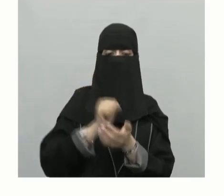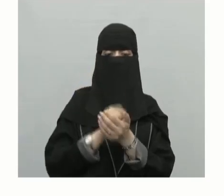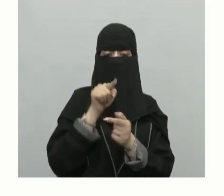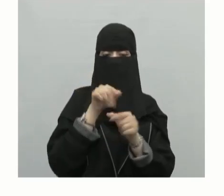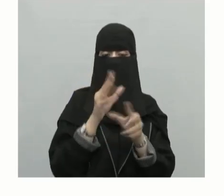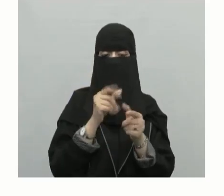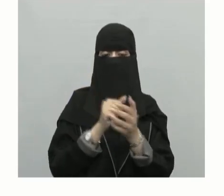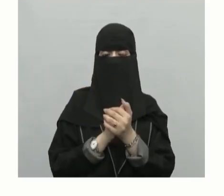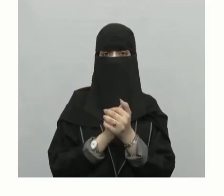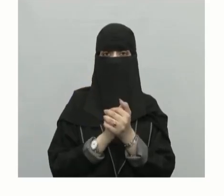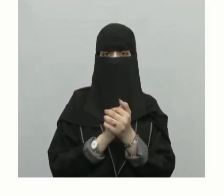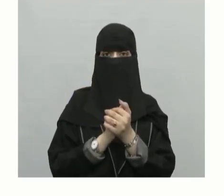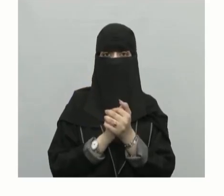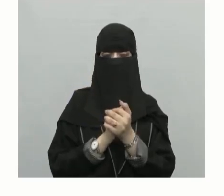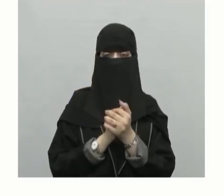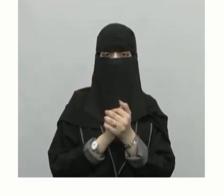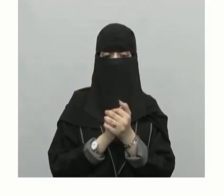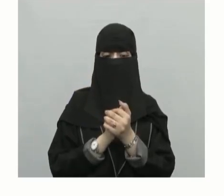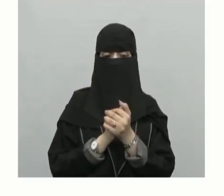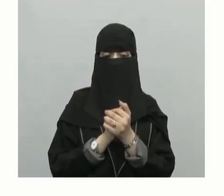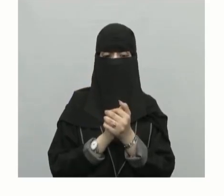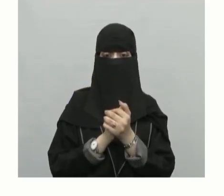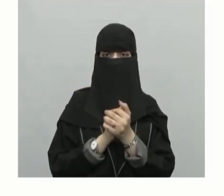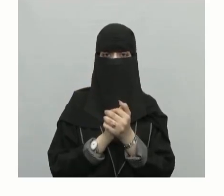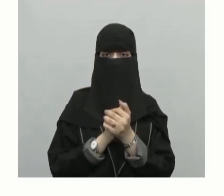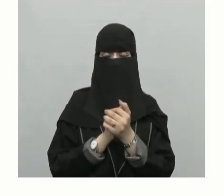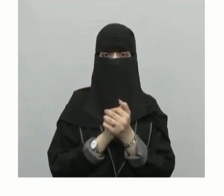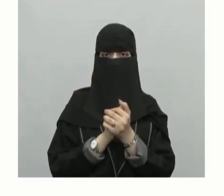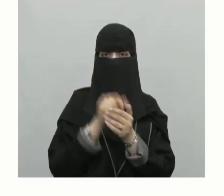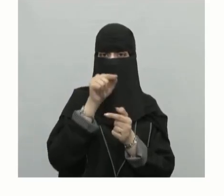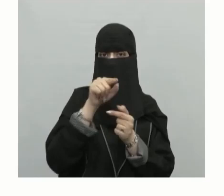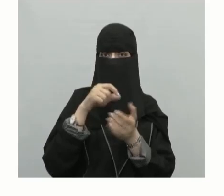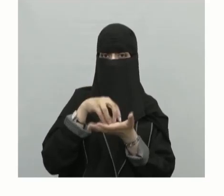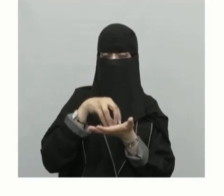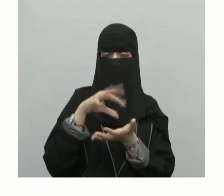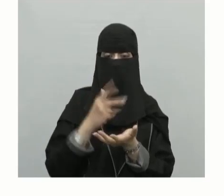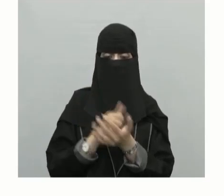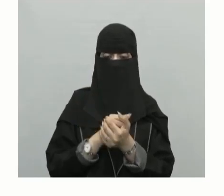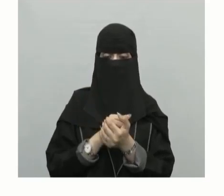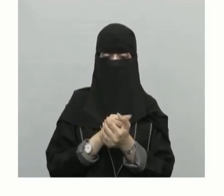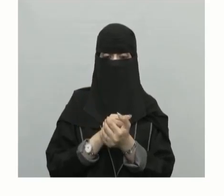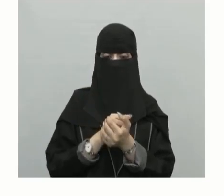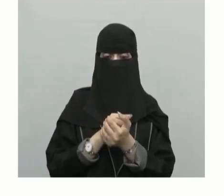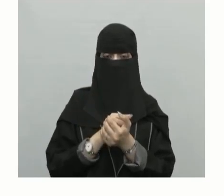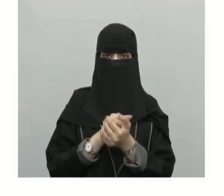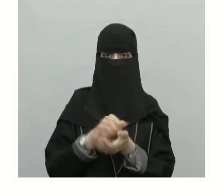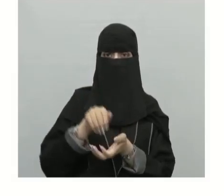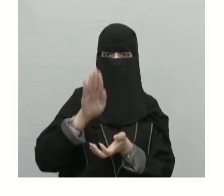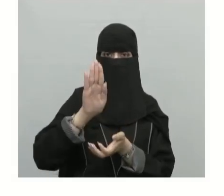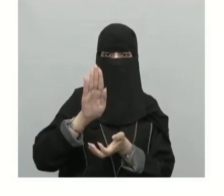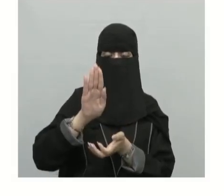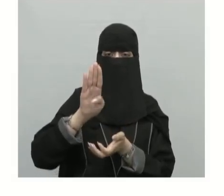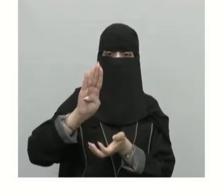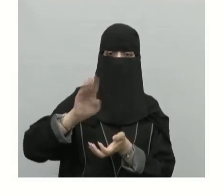تطلع لنا مدينة ماذا؟ ما هي المدينة التي أصبحت على هذه النقطة؟